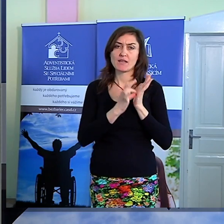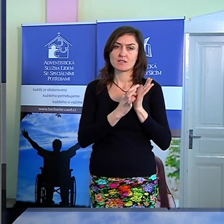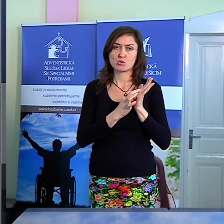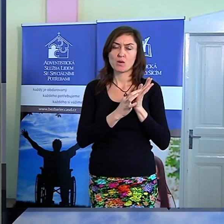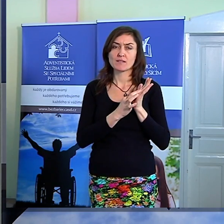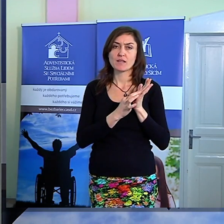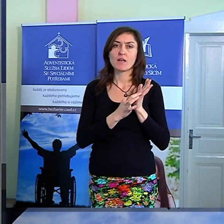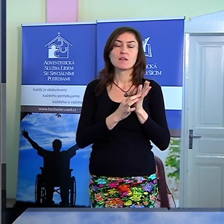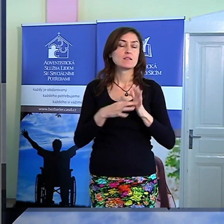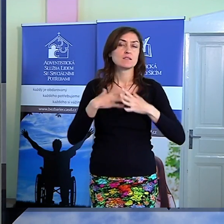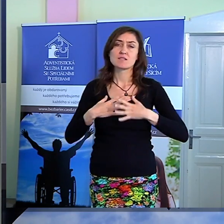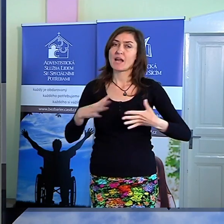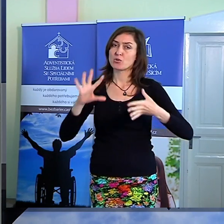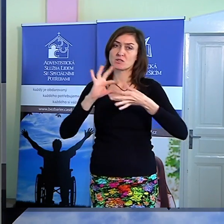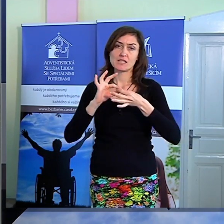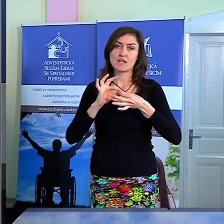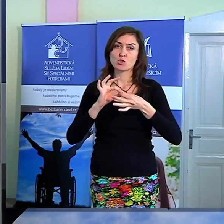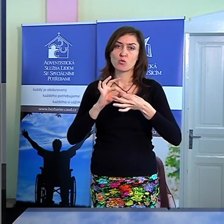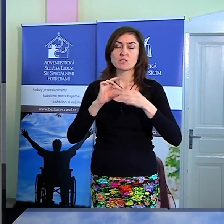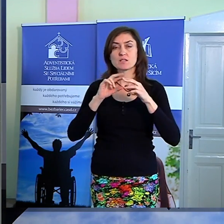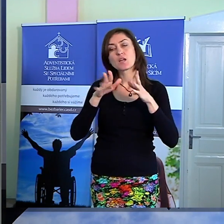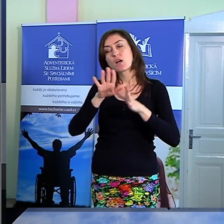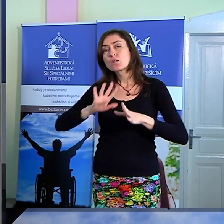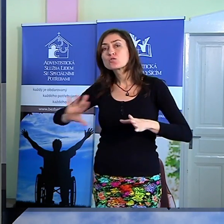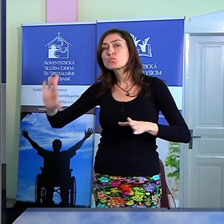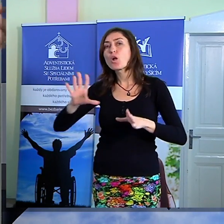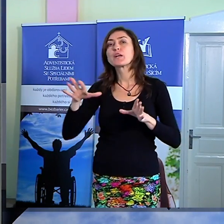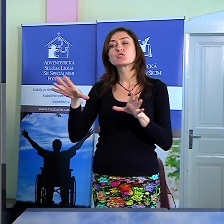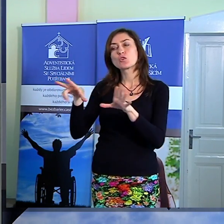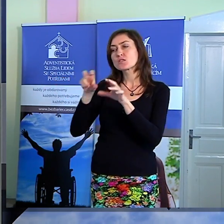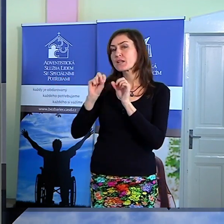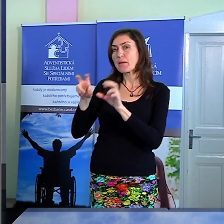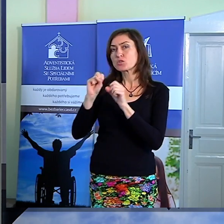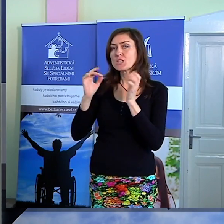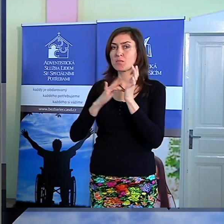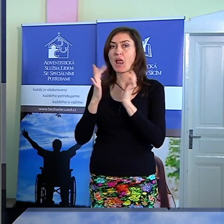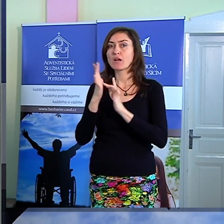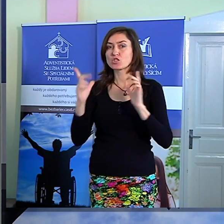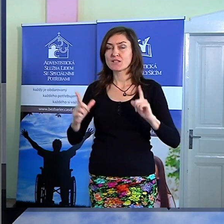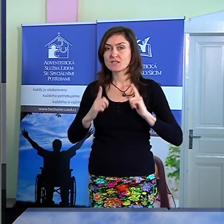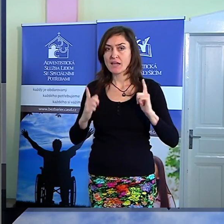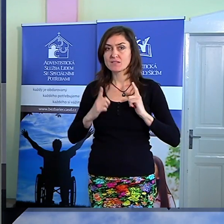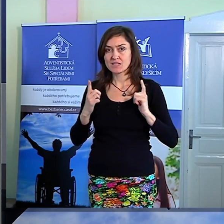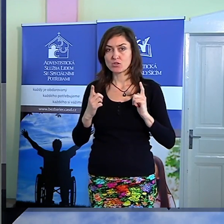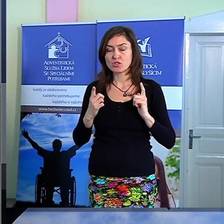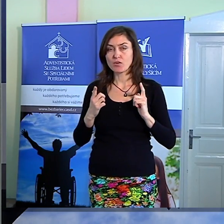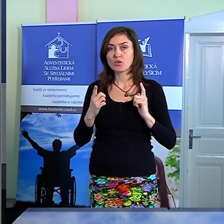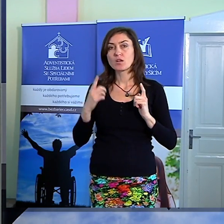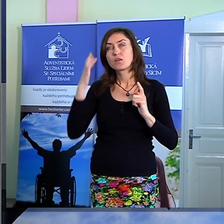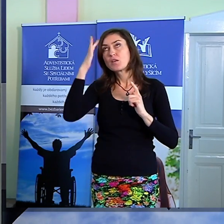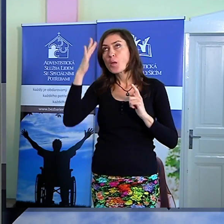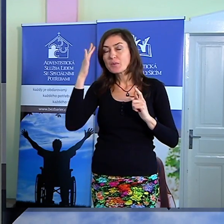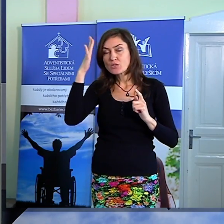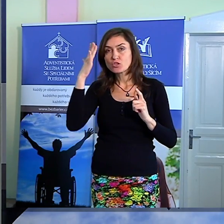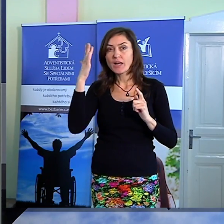Společnost, ve které žili, je nepřijímala. Nepřijímala jejich křesťanský způsob života, jejich způsob myšlení.